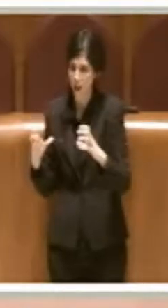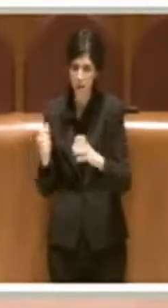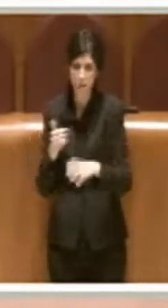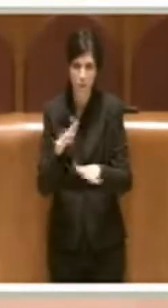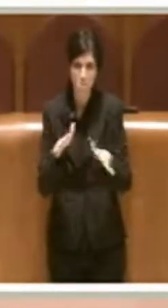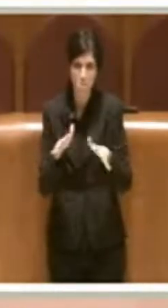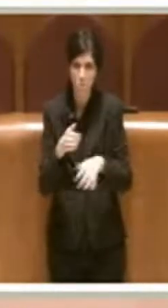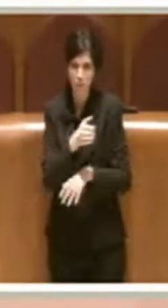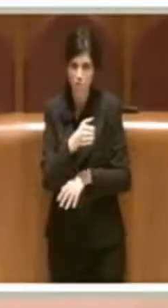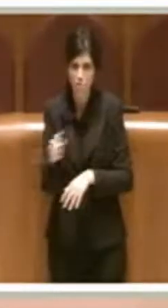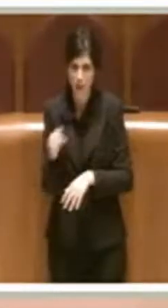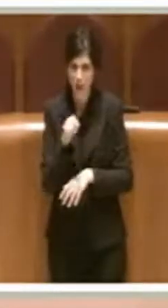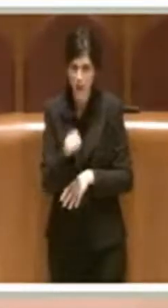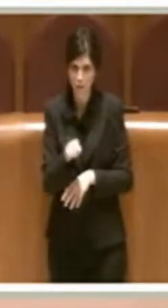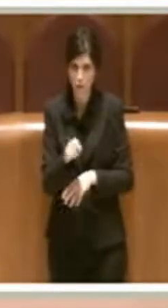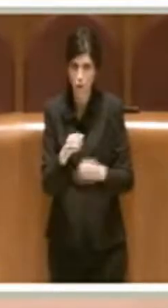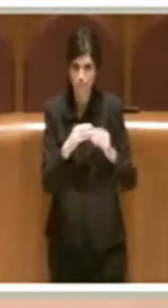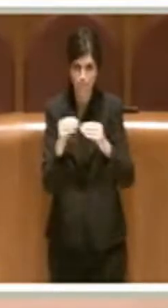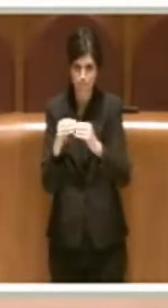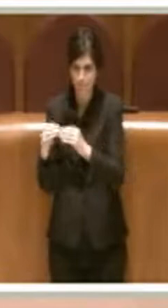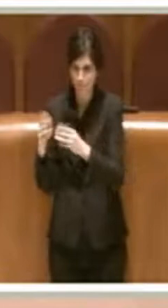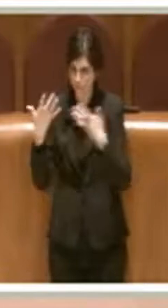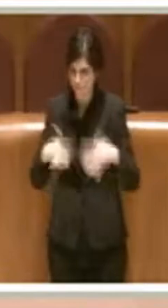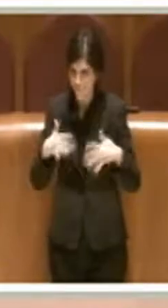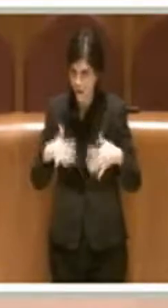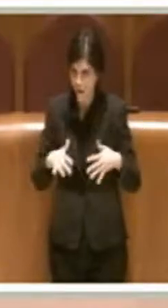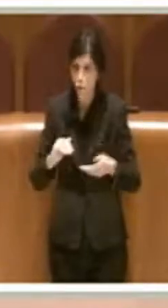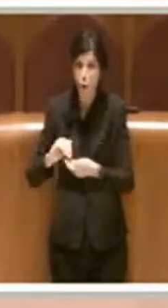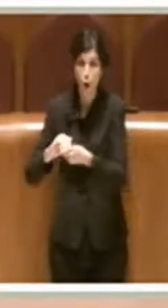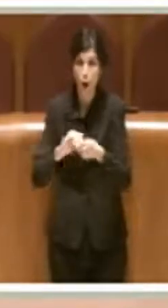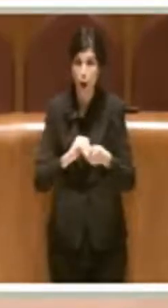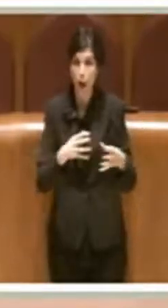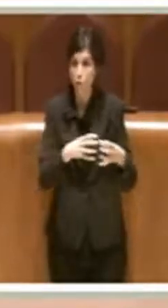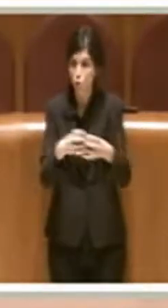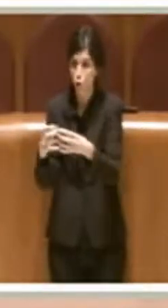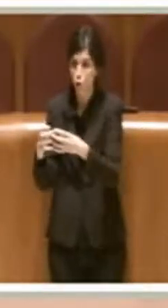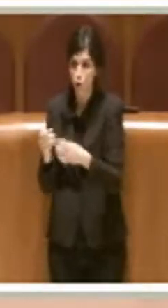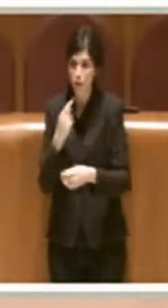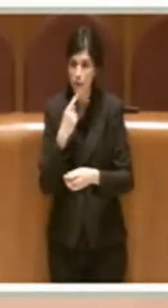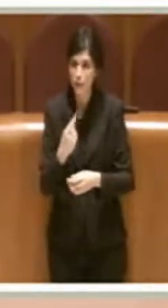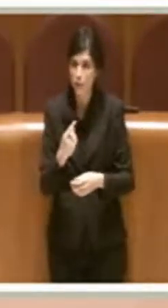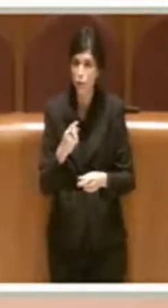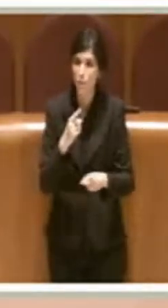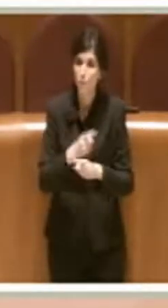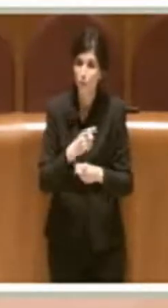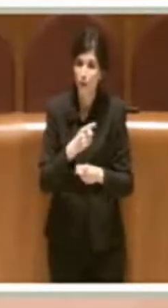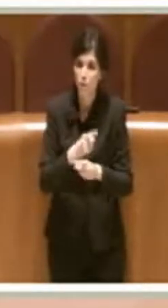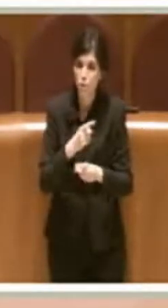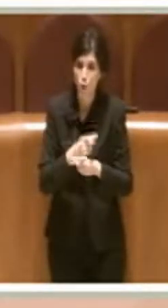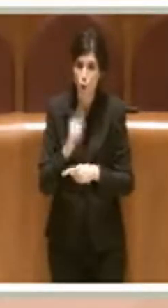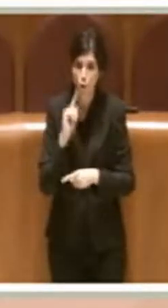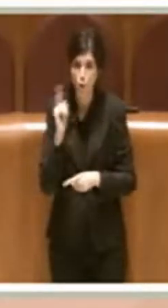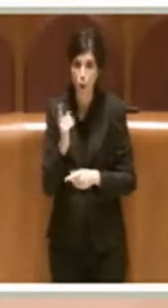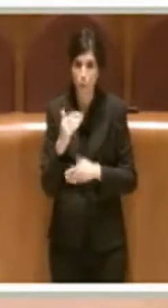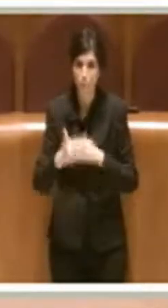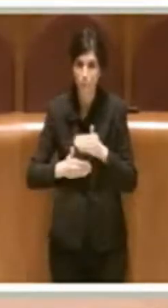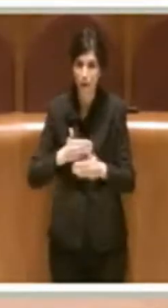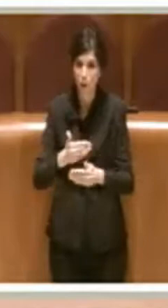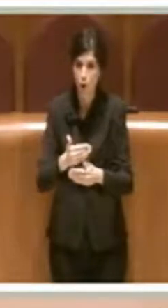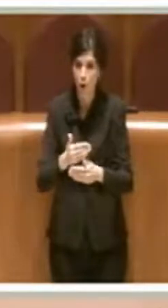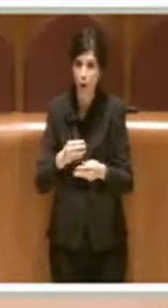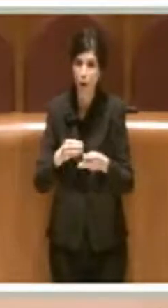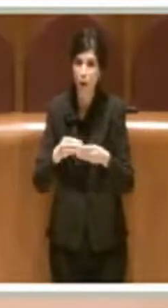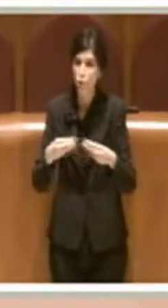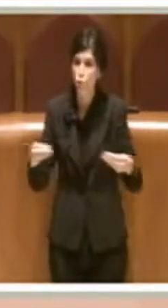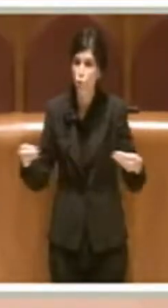tante associazioni hanno evidenziato la necessità di migliorare il materiale